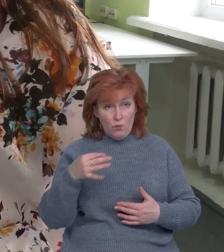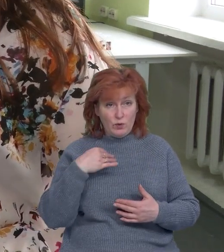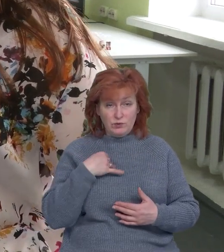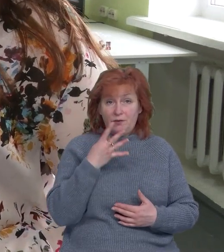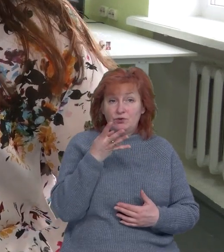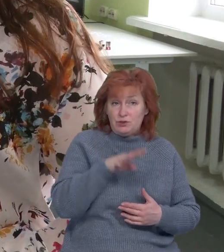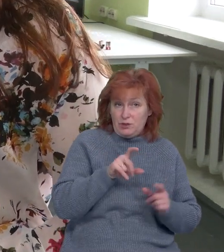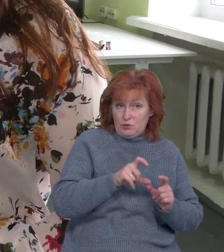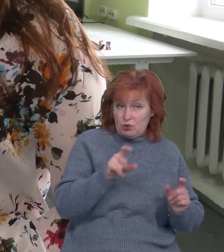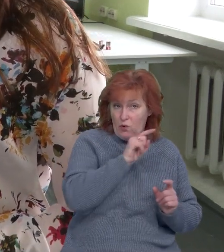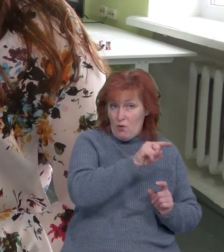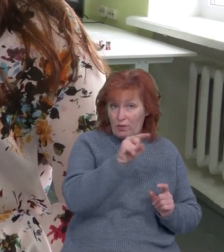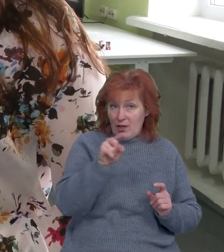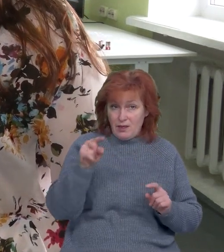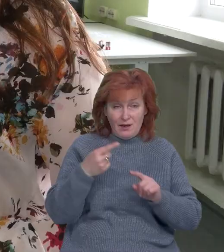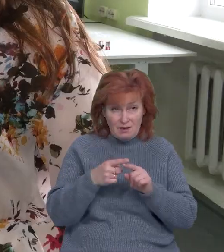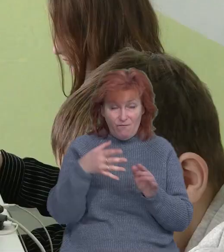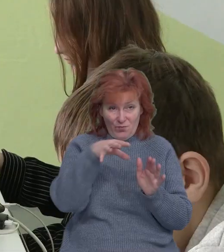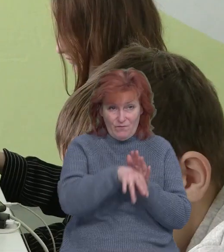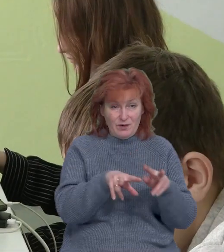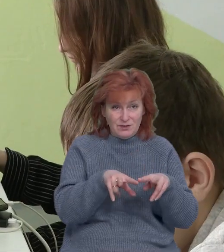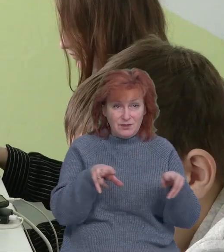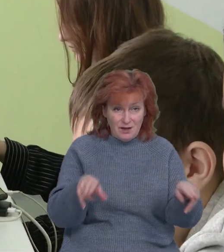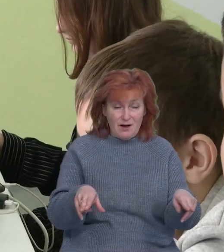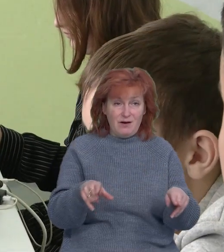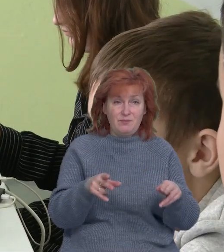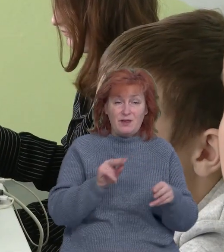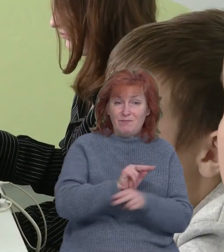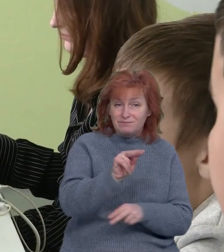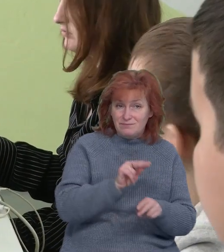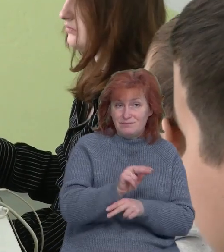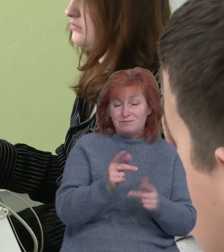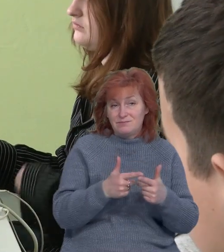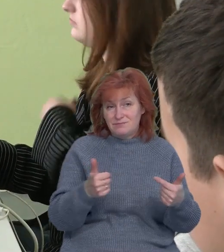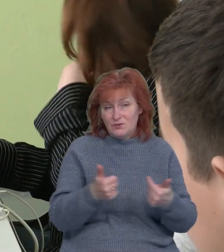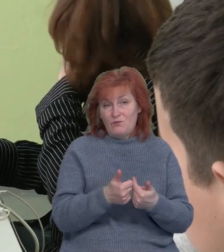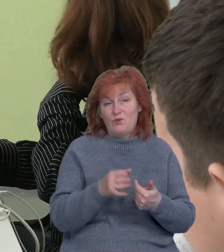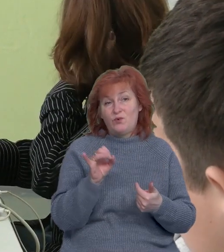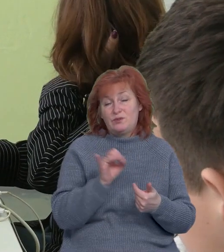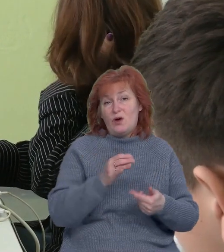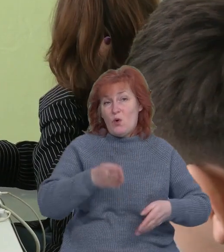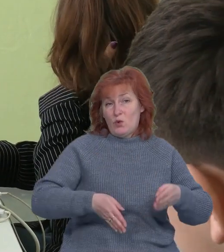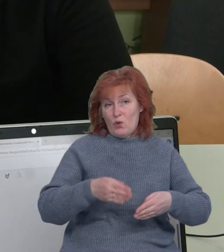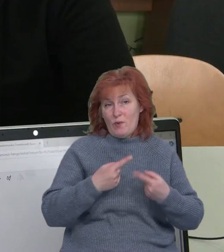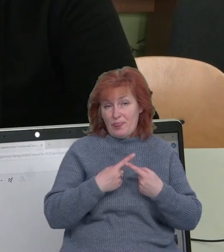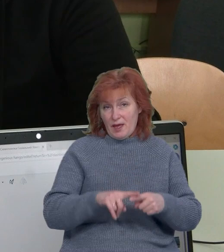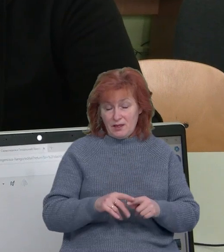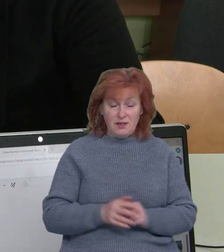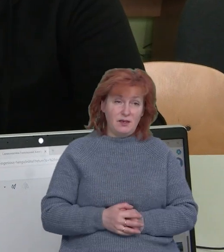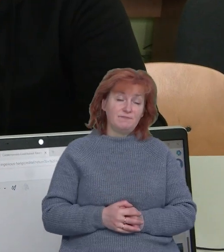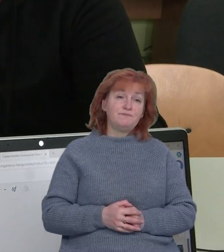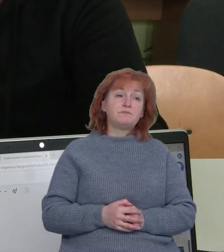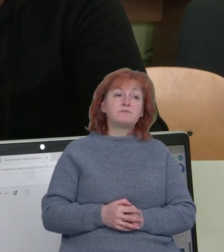нас є чотири, в яких впроваджується. Хорток з робототехніки і робота за флістем лабораторій. Клас